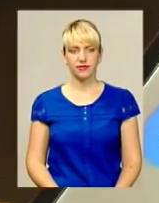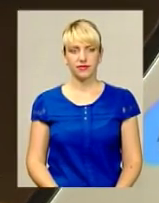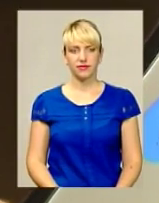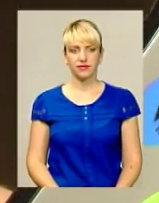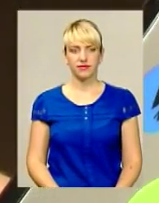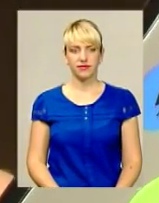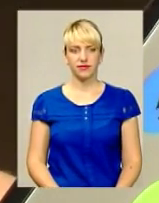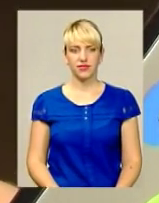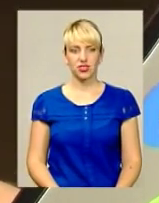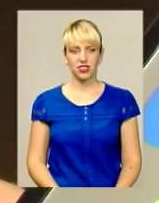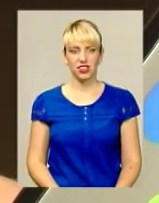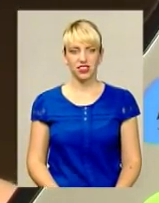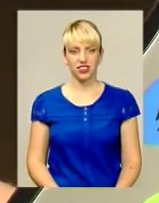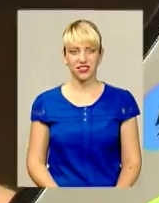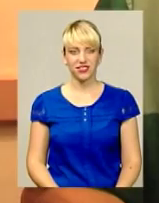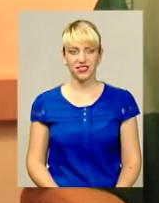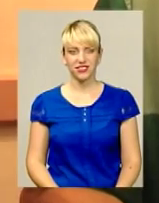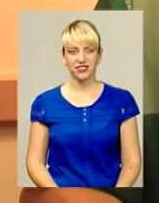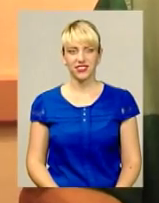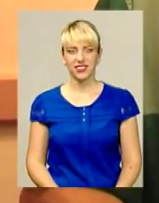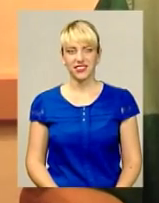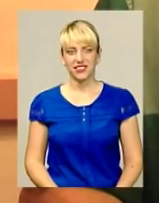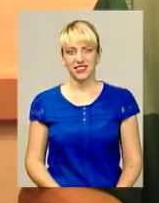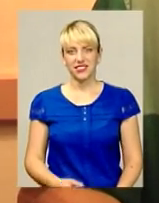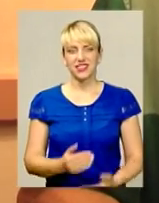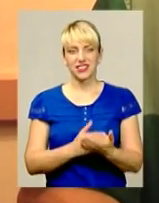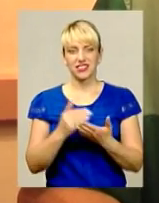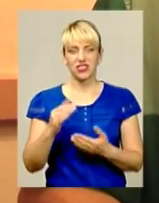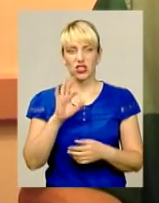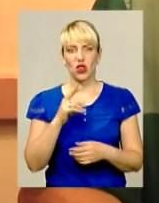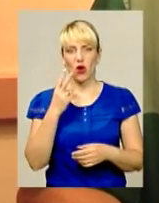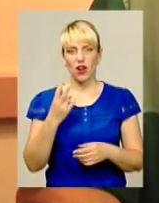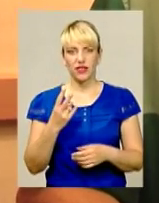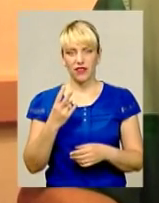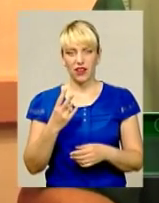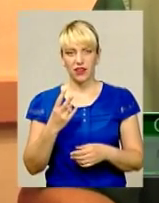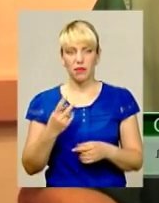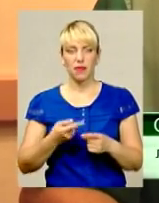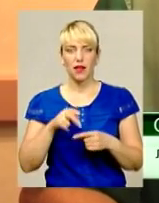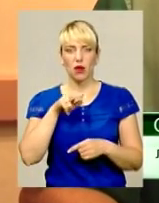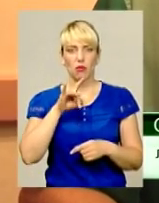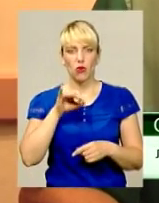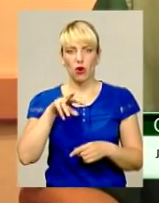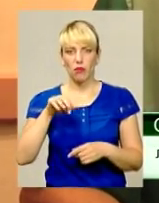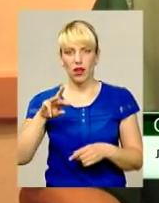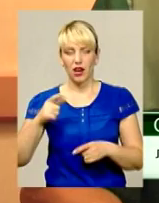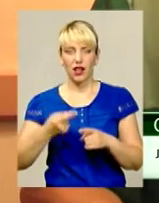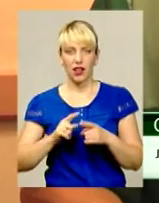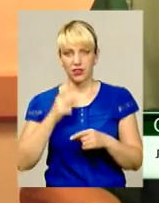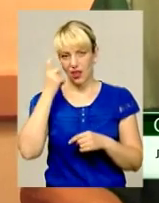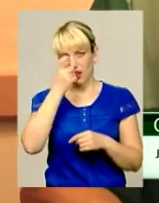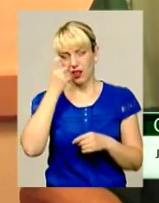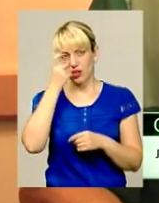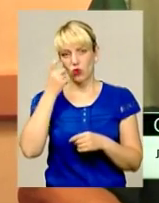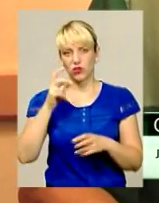Паспорту, додаю, не мені. Звища 0,2 промілі – це вже алкогольне оп